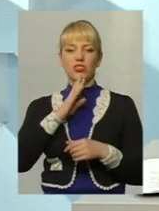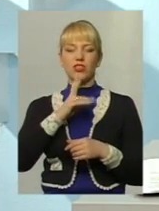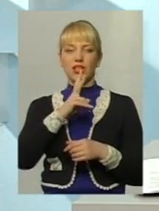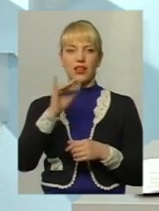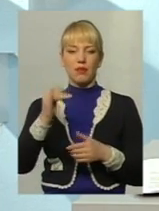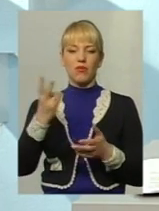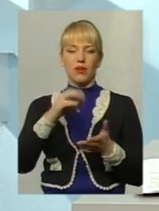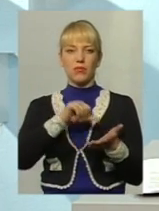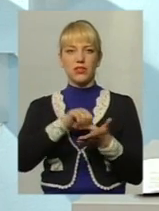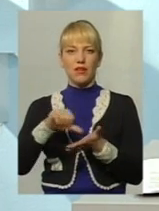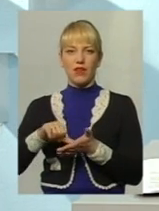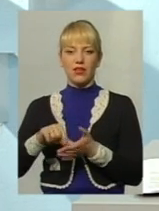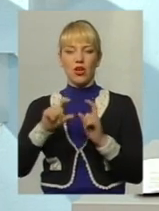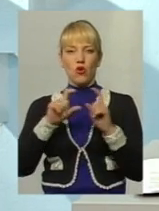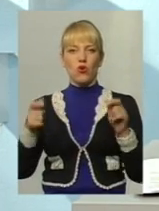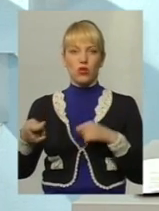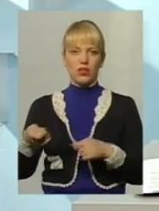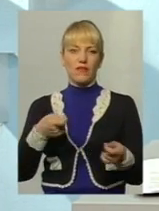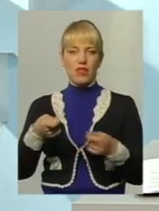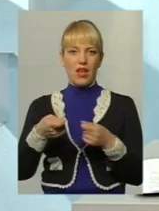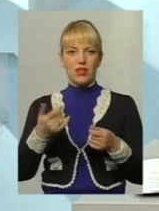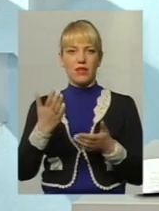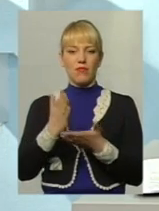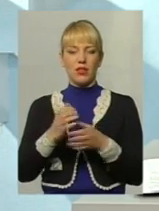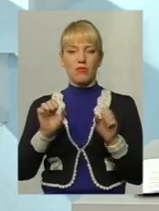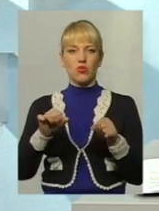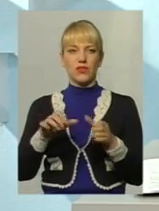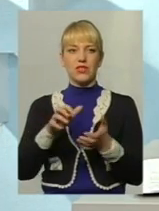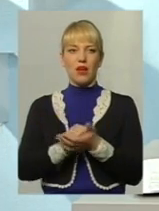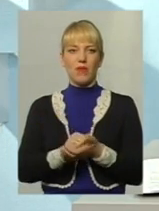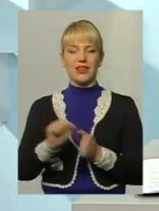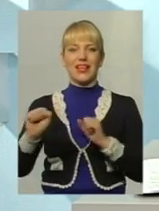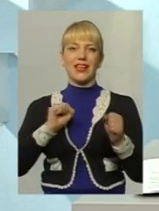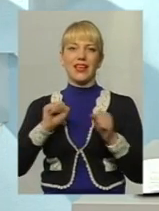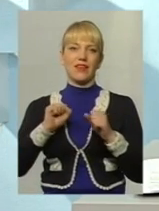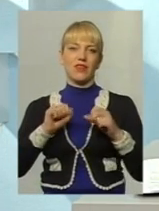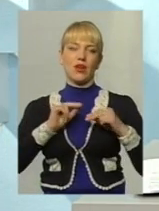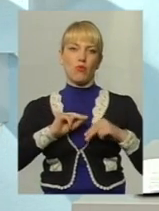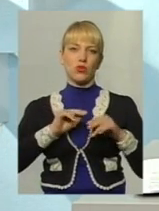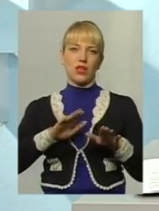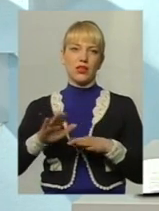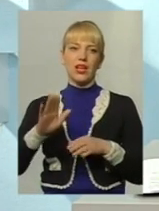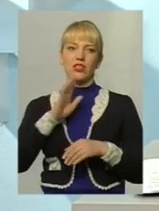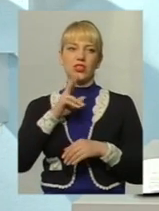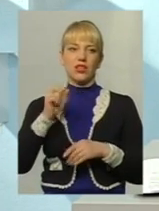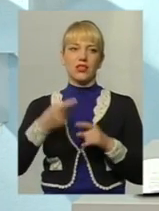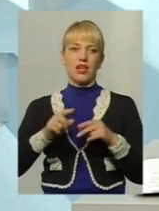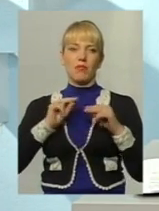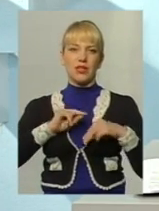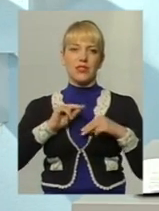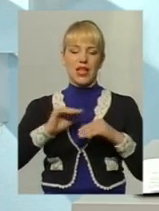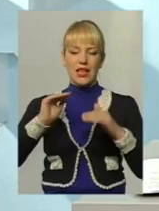органах влади, і, відповідно, мати можливості займати керівні посади. Тому що, зазвичай, жінка – це працівник